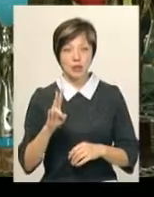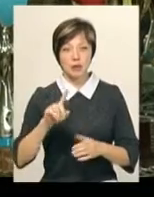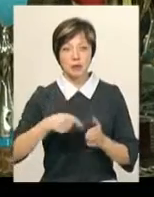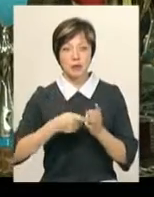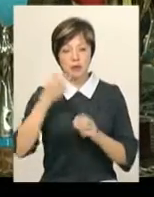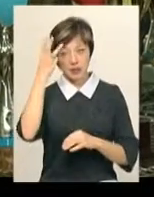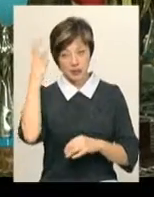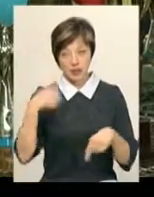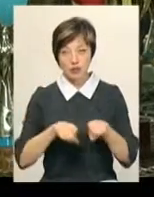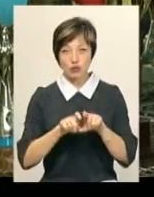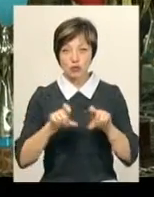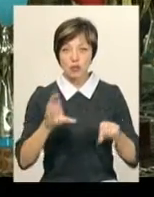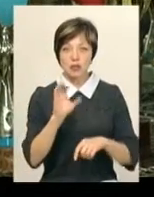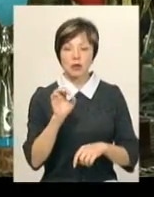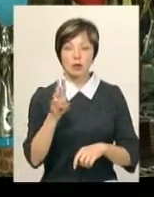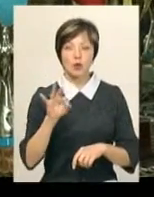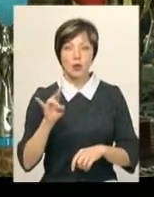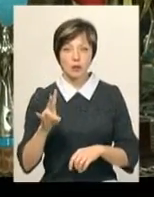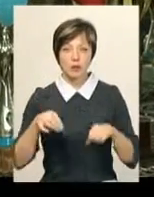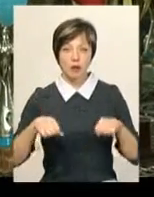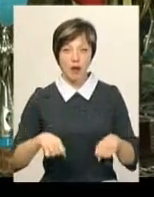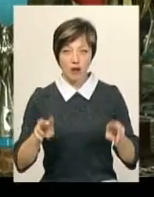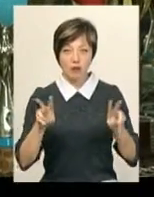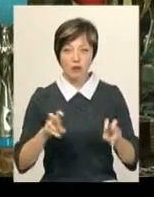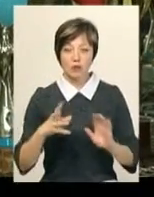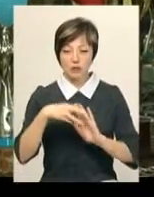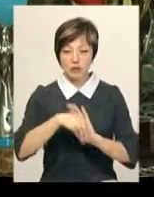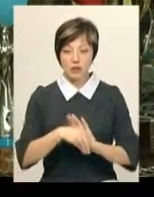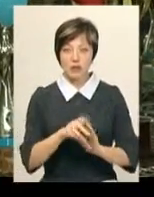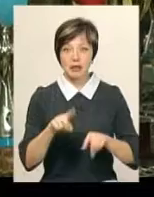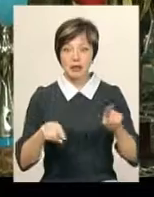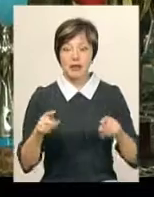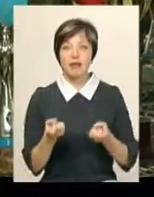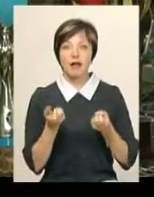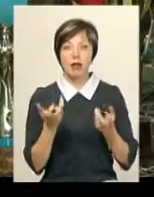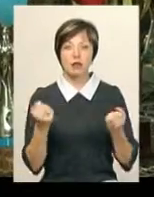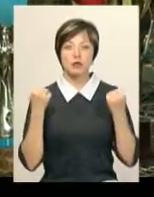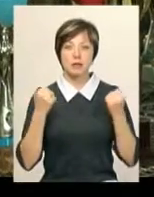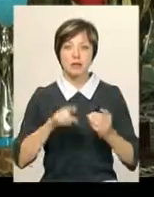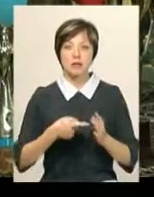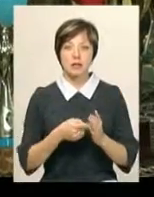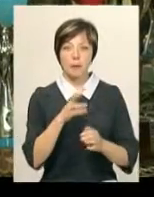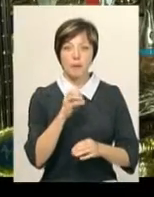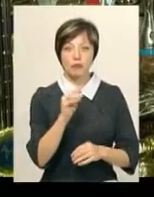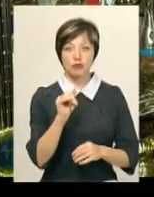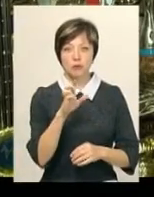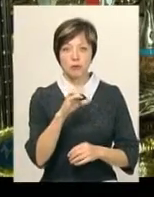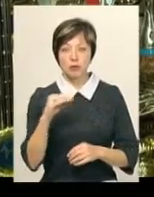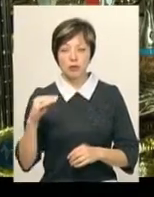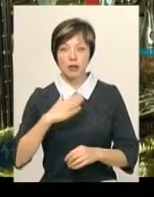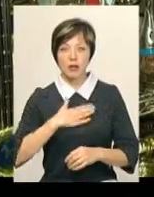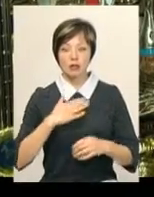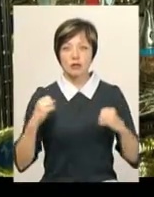Хмельницького, теж школа «Самсон право». І до нашого складу приєдналися декілька спортсменів з міста Меджибіжа. Наші